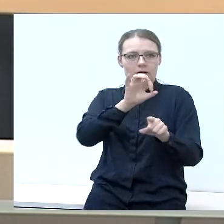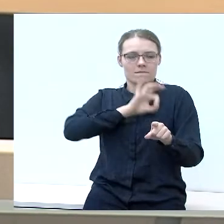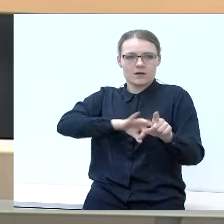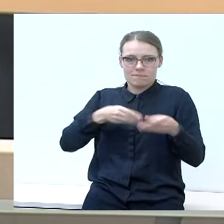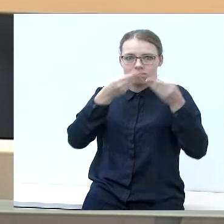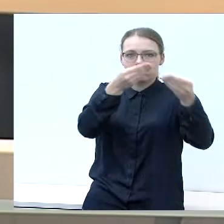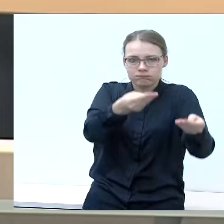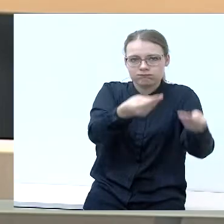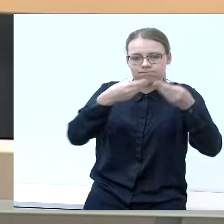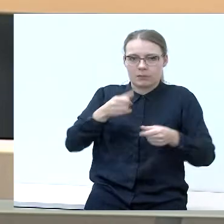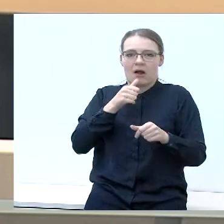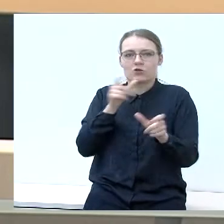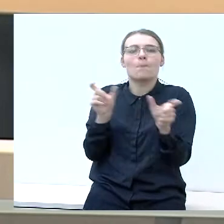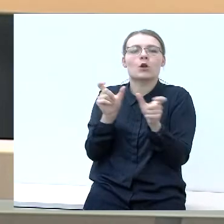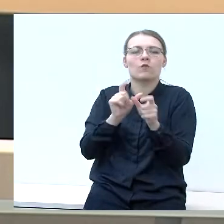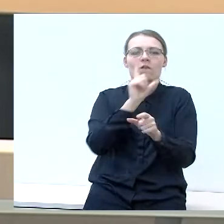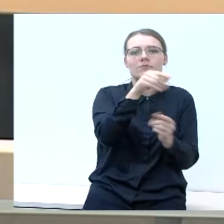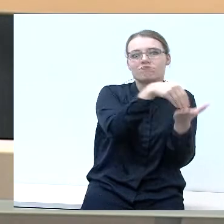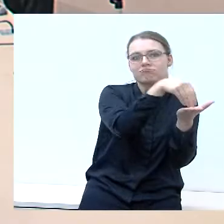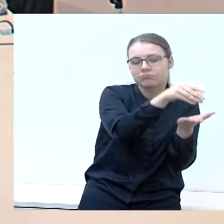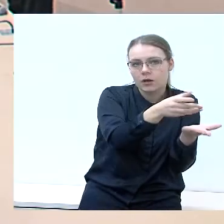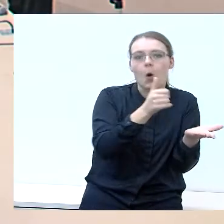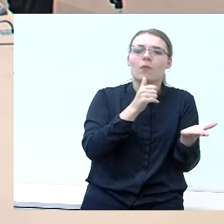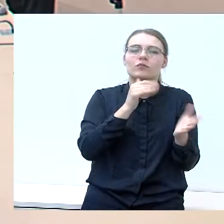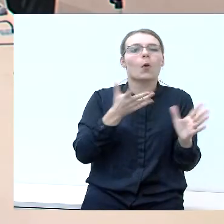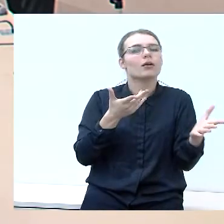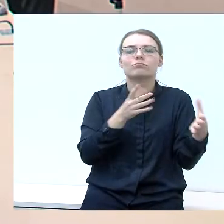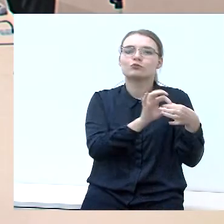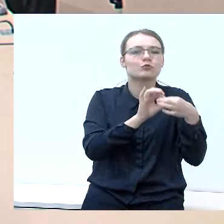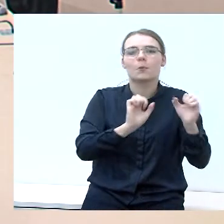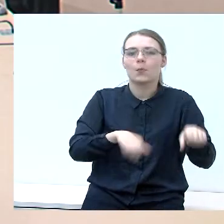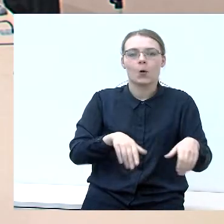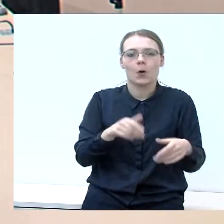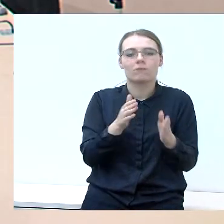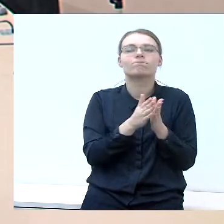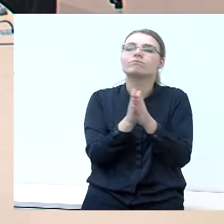gautų į bedranką, kai nulekiam. Tai kas, norit, prašom, atsakykit arba ilis, prašom.